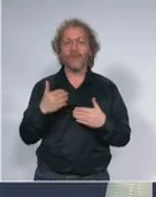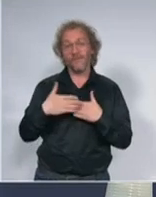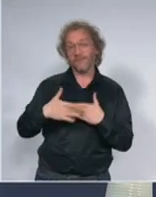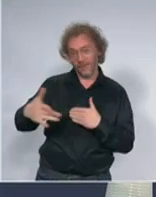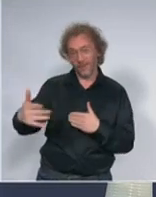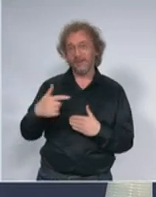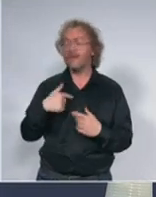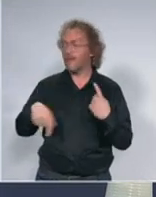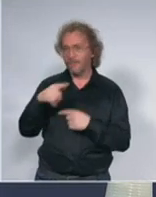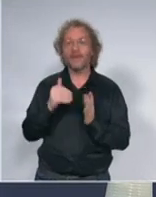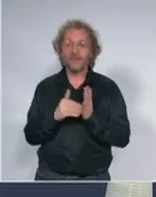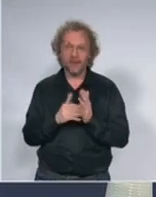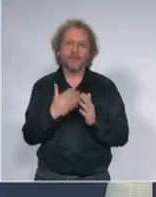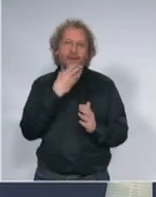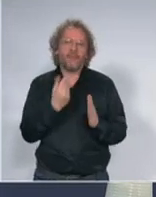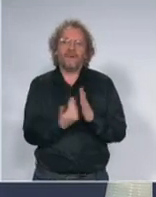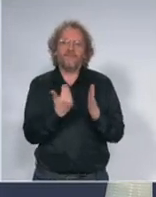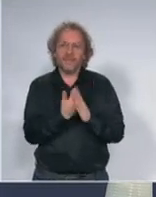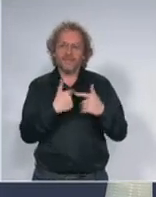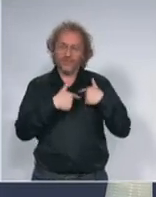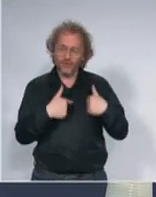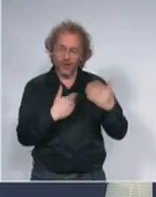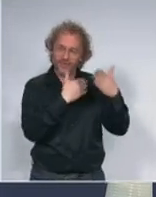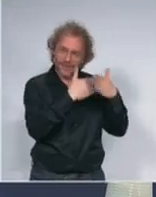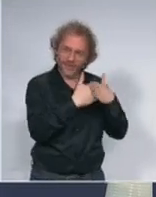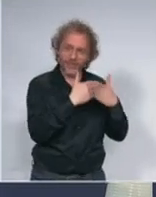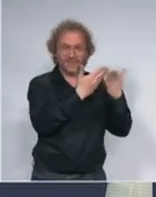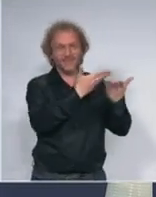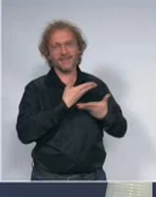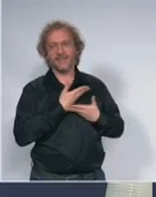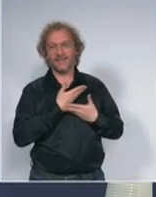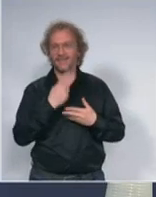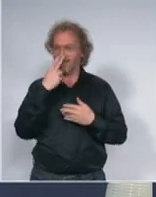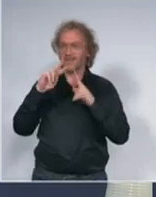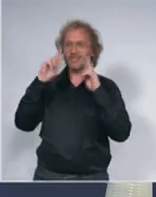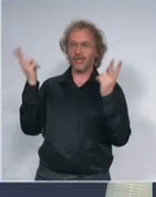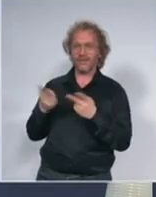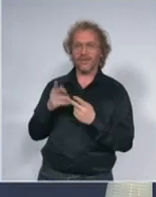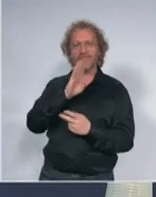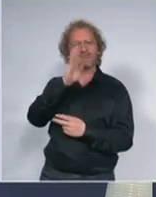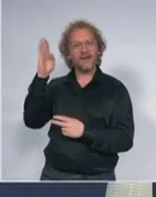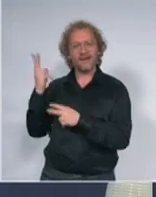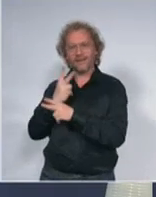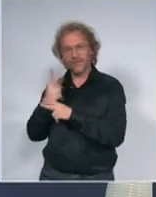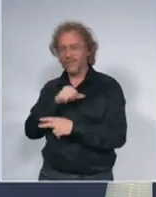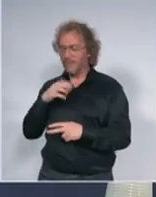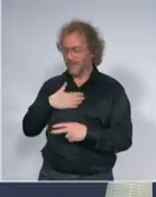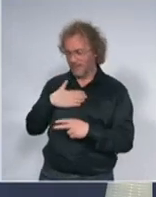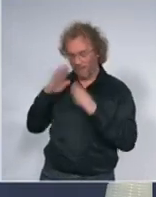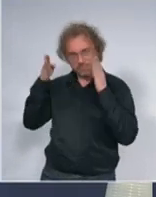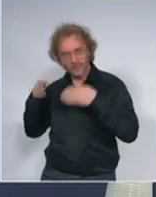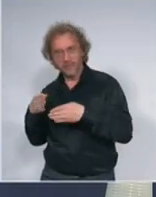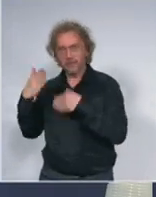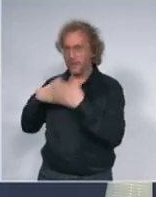gestovi solidarnosti kada je nekako ceo svijet se bori svaka zemlja za sebe. Čini mi se da je